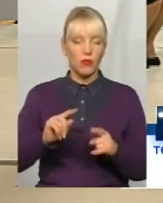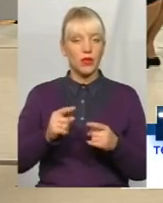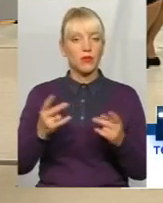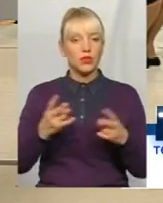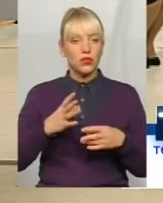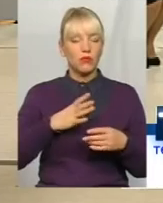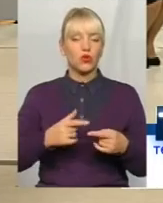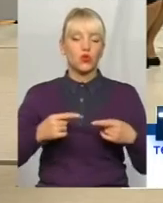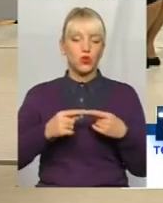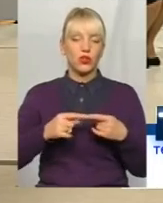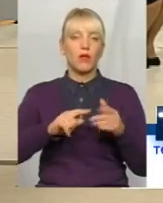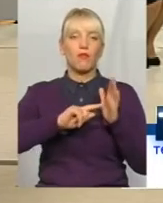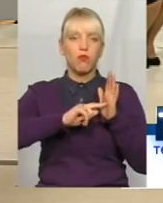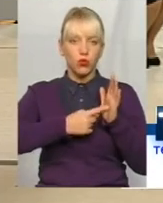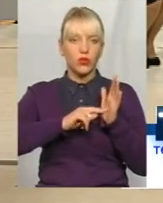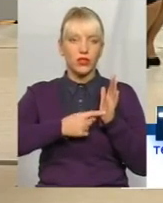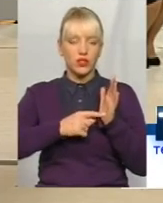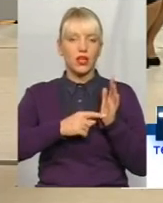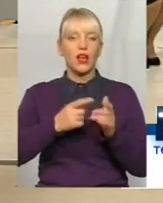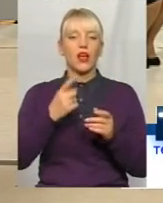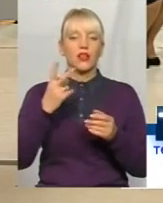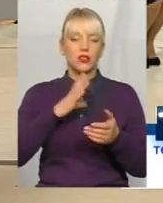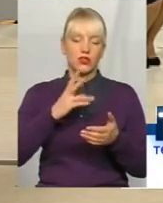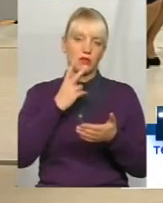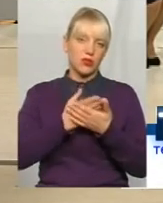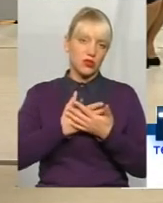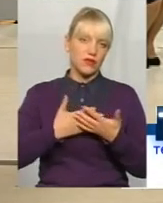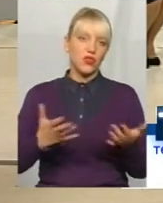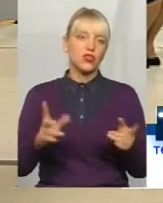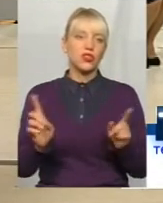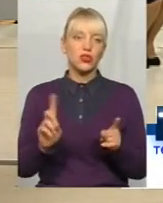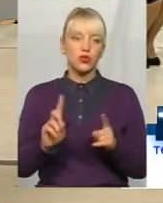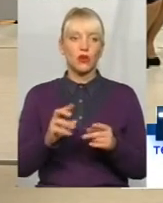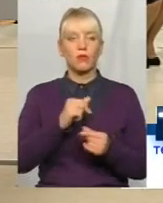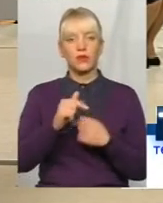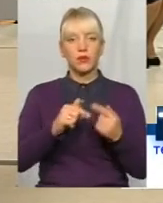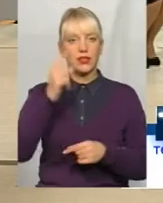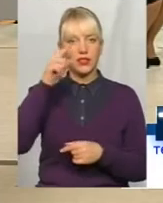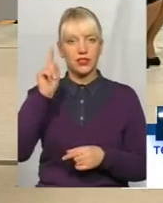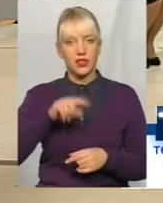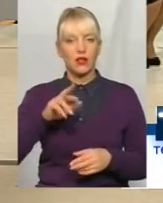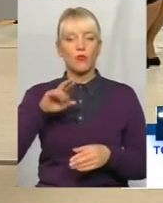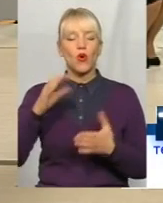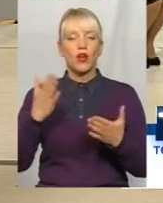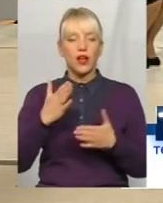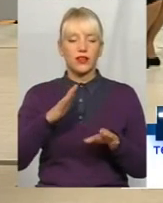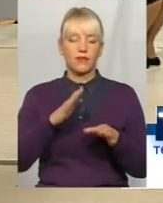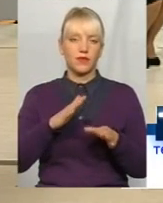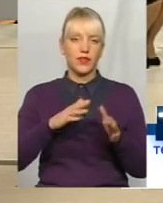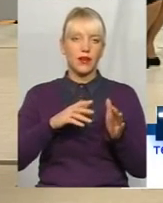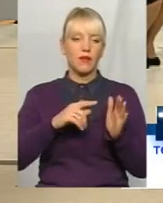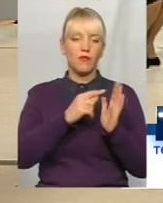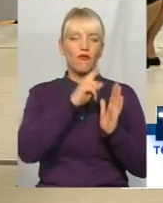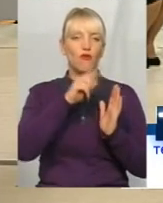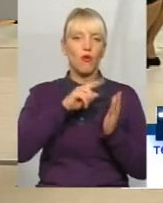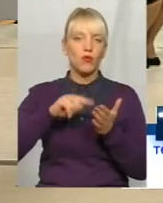бути чіткі пункти, освіщені для того, щоб предпринимател знав, по яким пунктам його будуть проверять, як